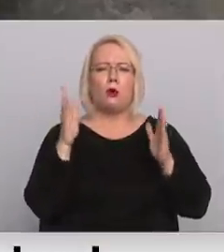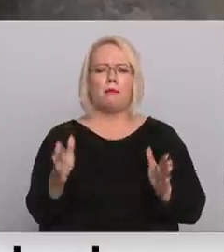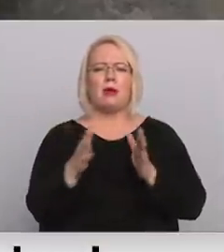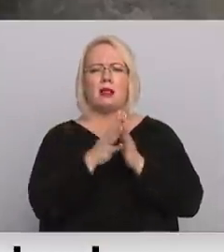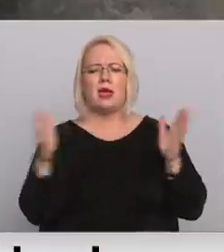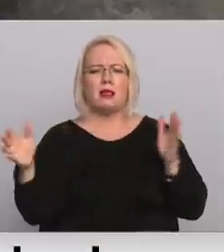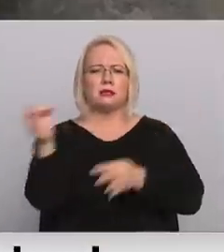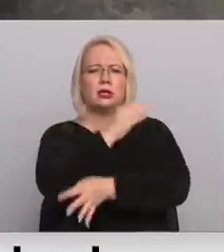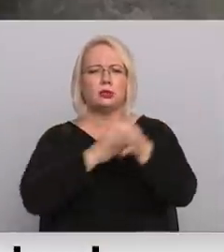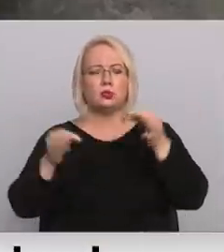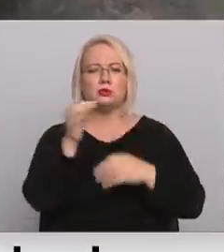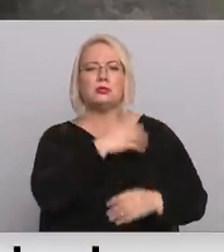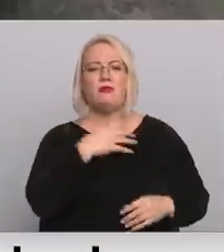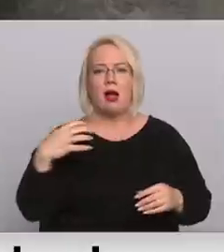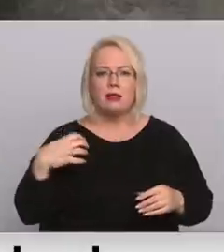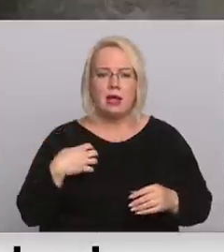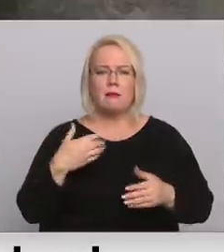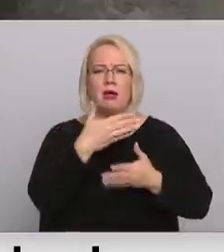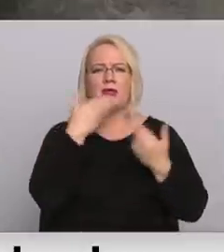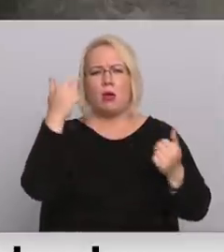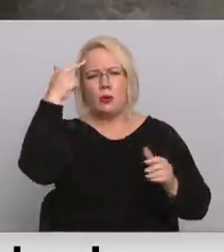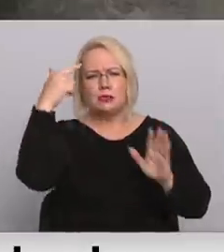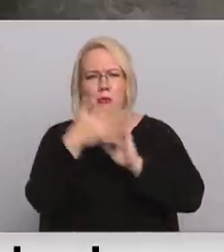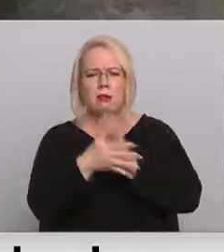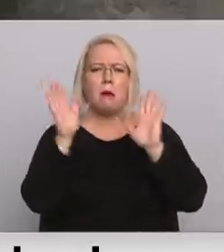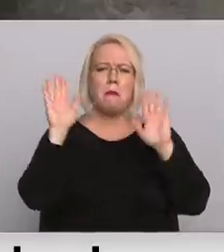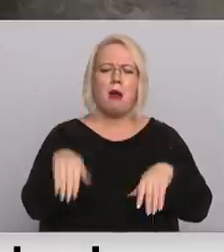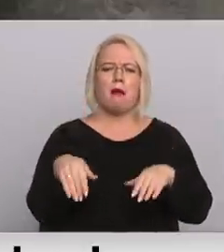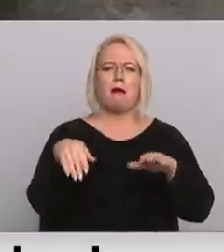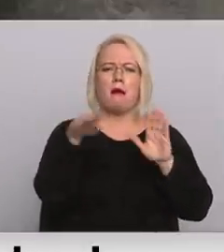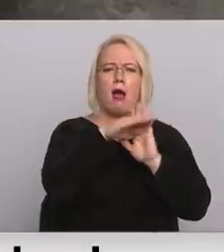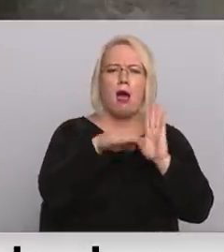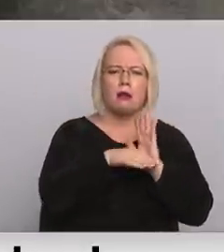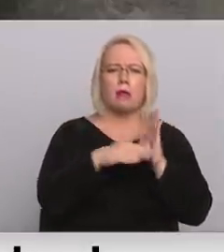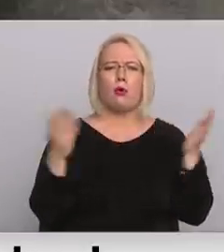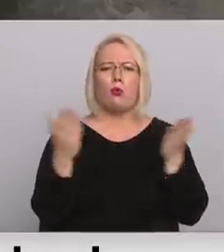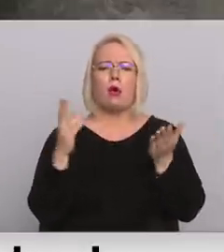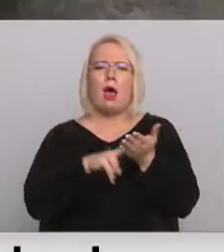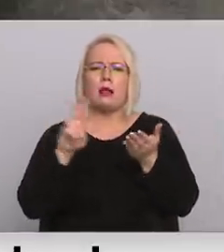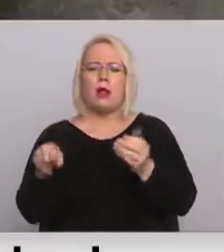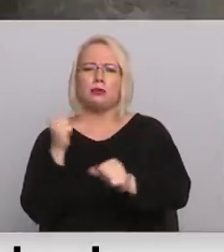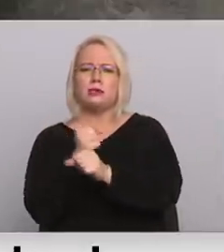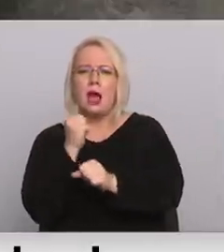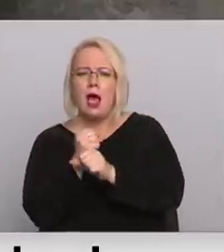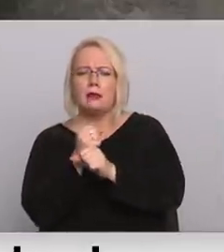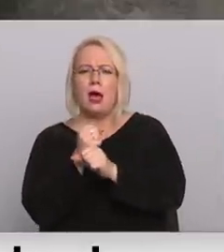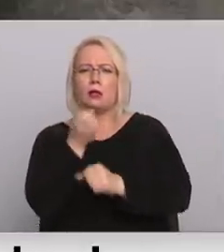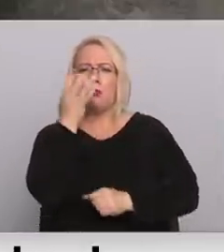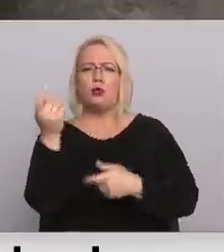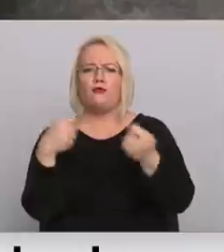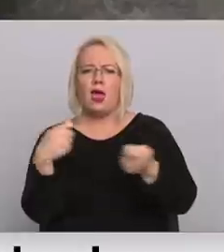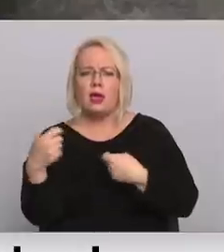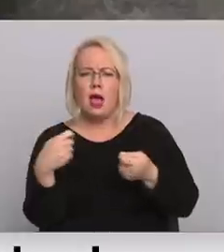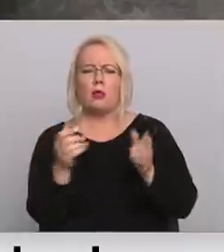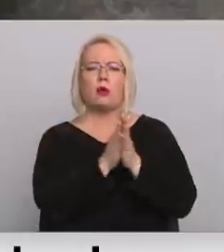diskusijas valdībā. Neizpratni par kārtību, kurā ir ļauts strādāt puķu veikaliem un